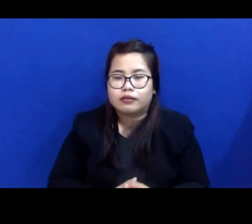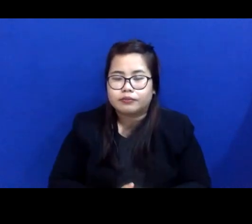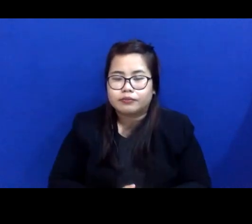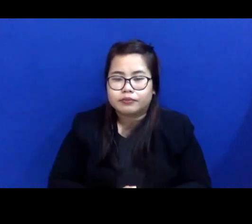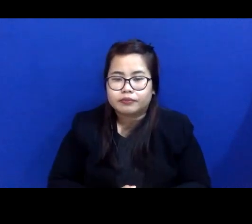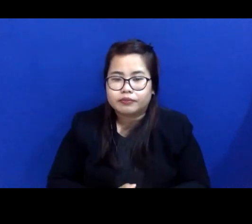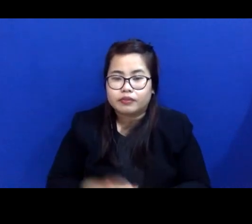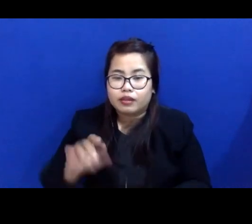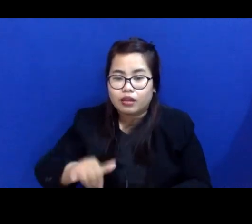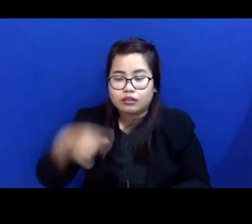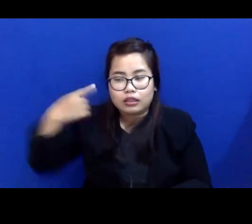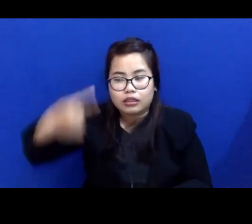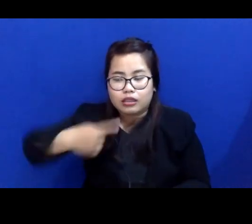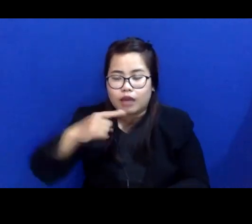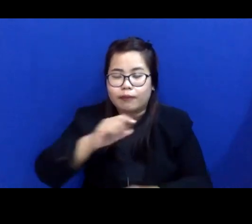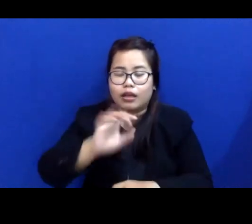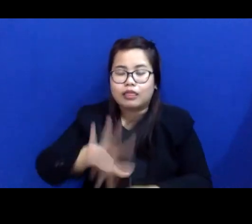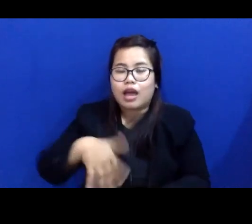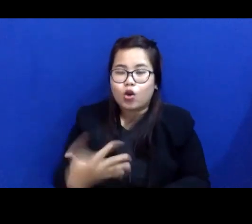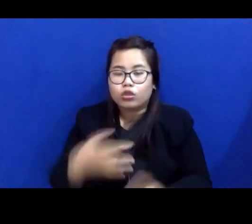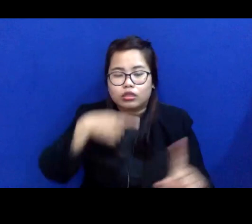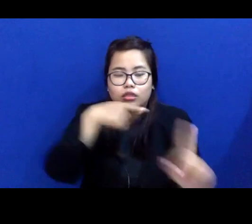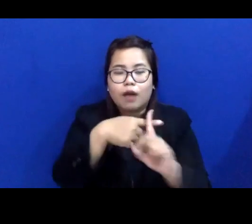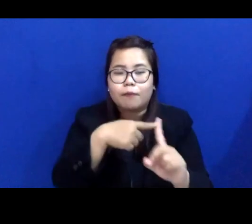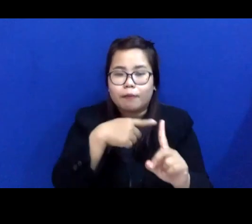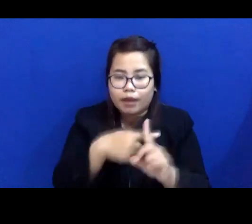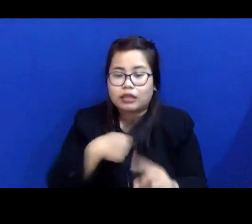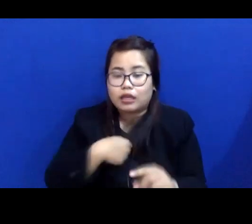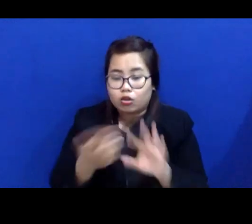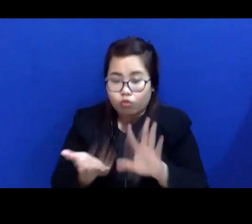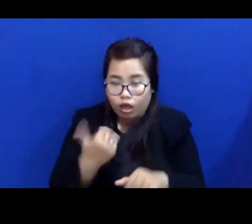Tiap tahun nambah, saya ulang.